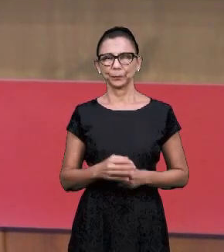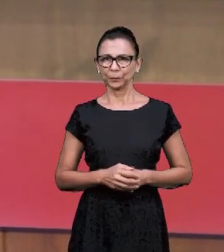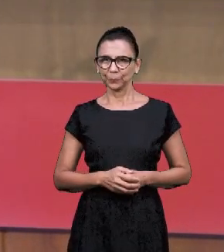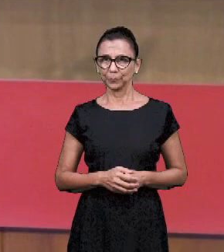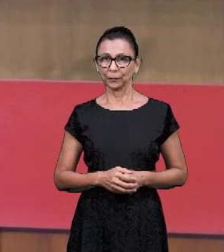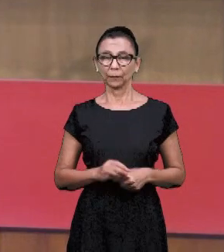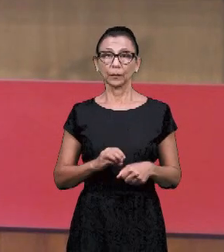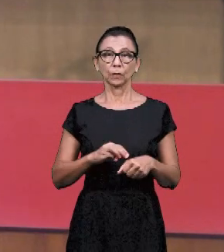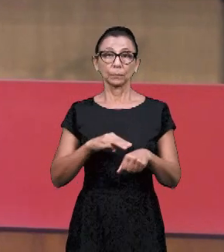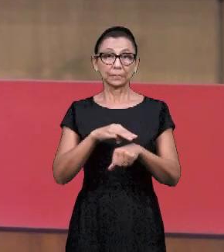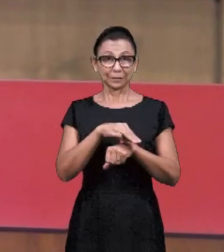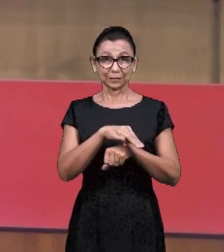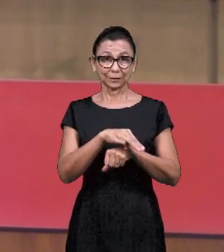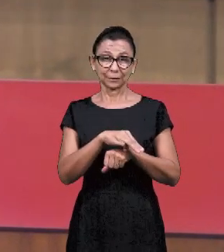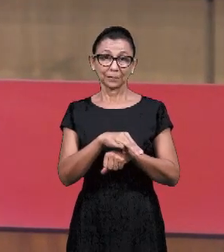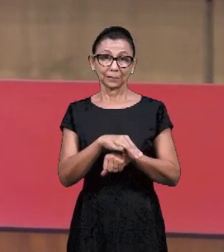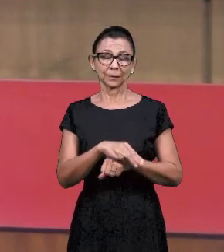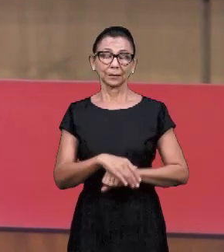Служение пастырское,